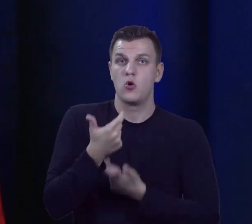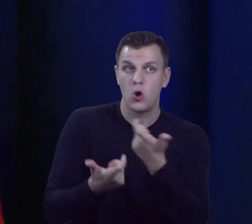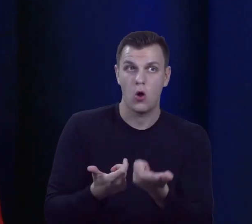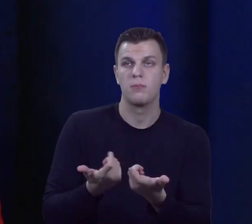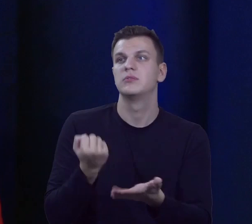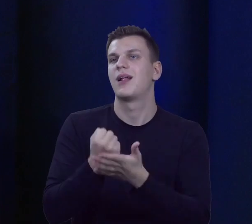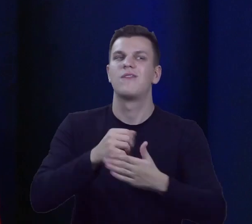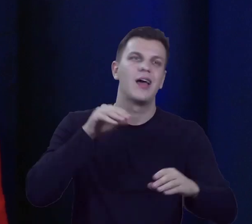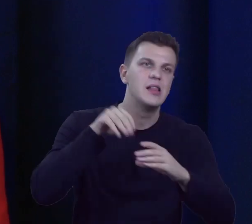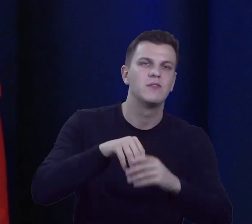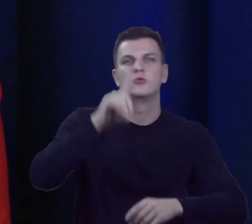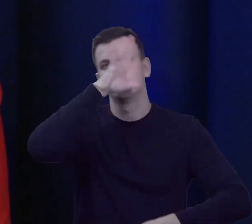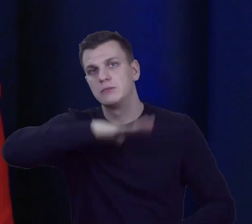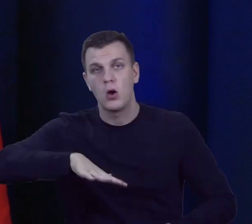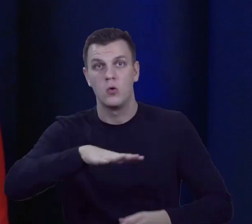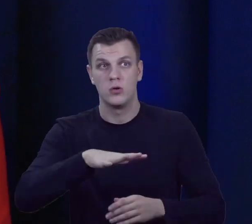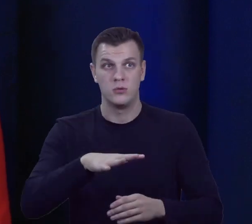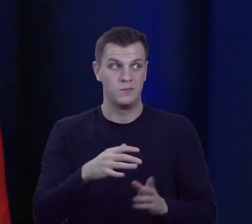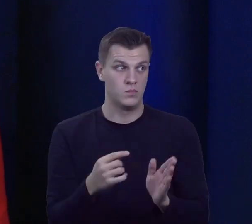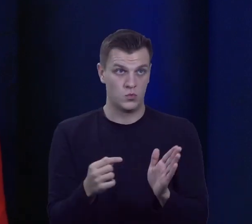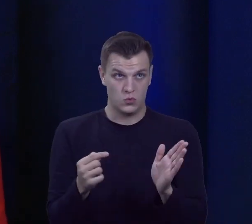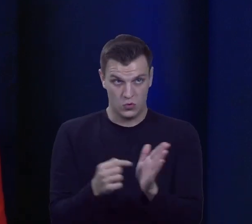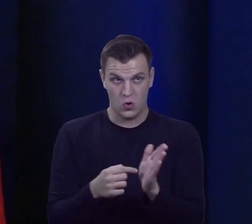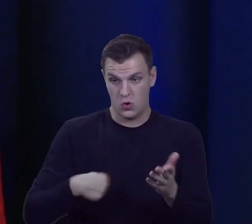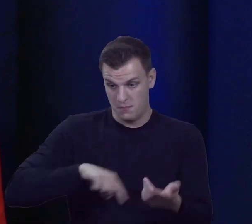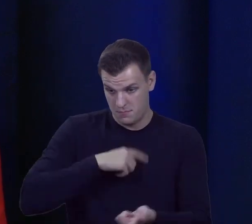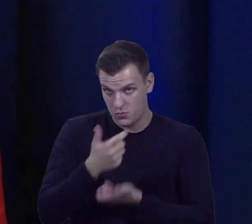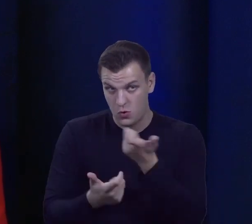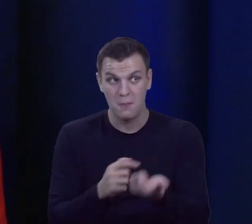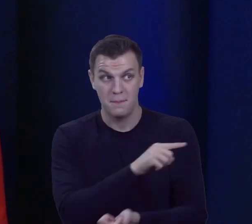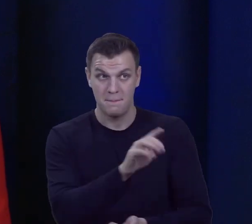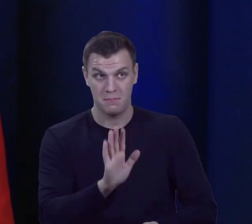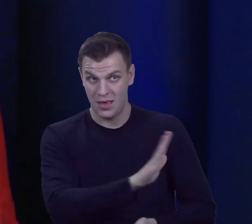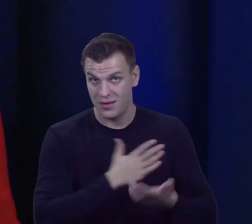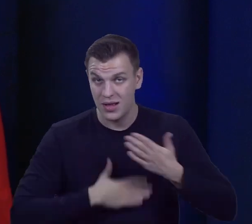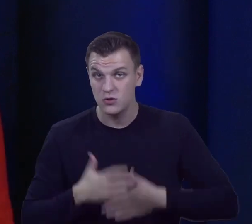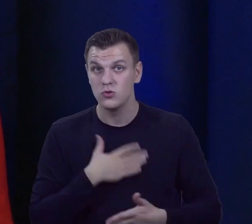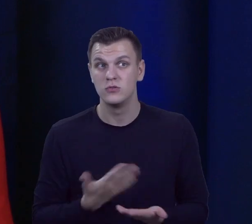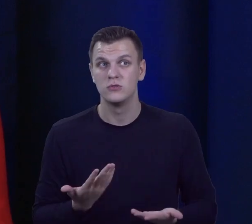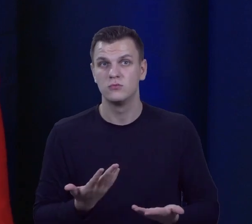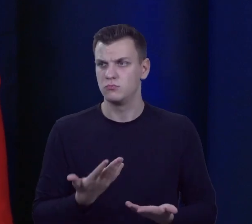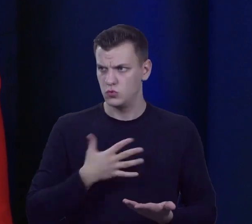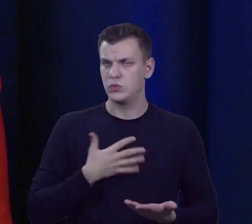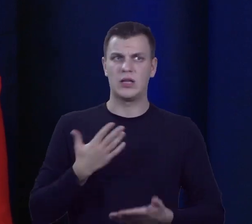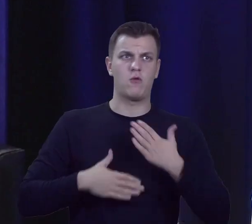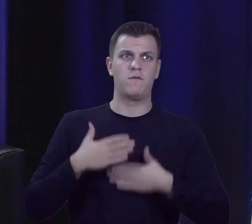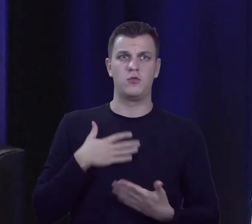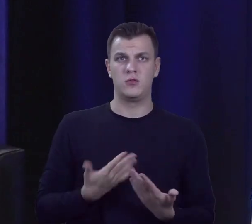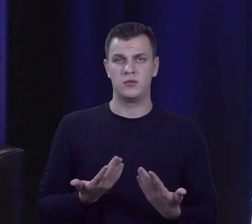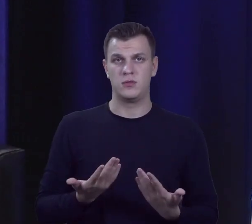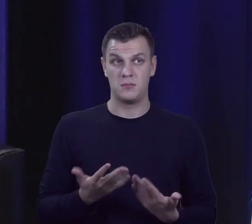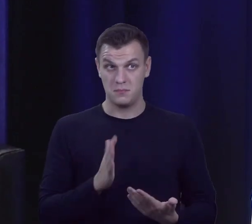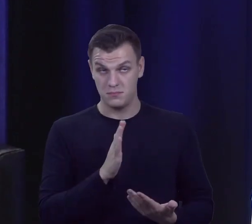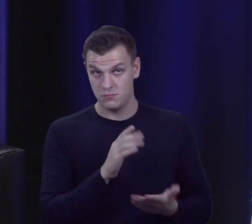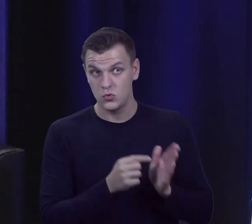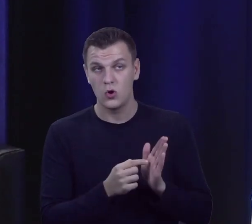społecznie jakkolwiek, to było to, co jest dla nich satysfakcjonujące. Problem jest, i tutaj